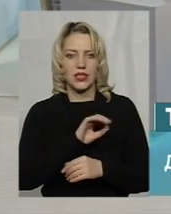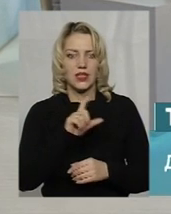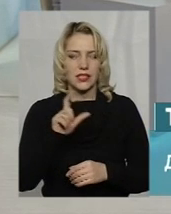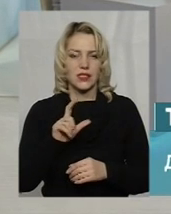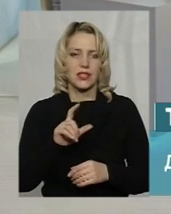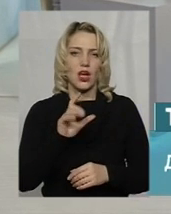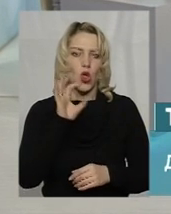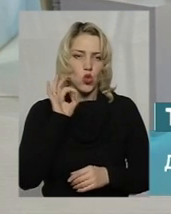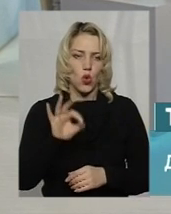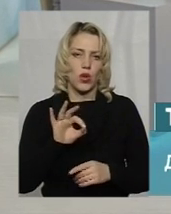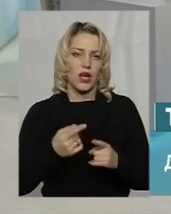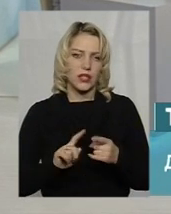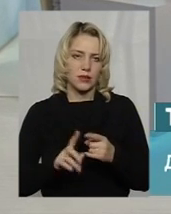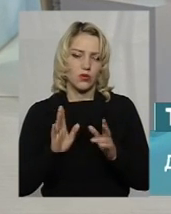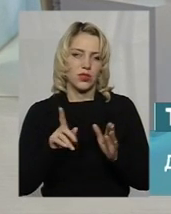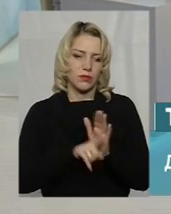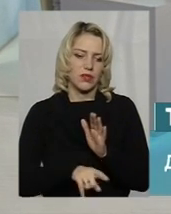безпечніше, можливо, і дешевше?